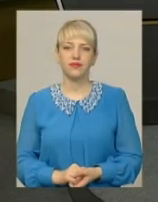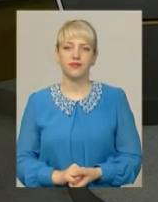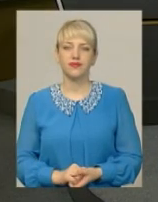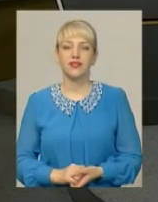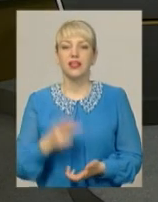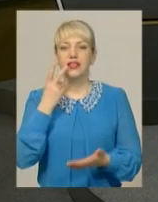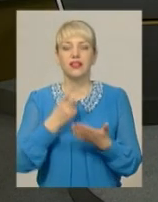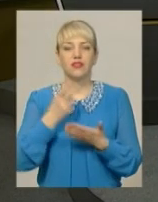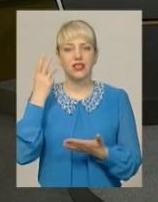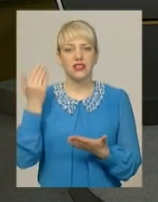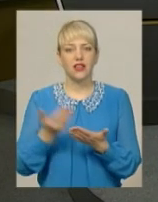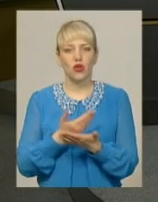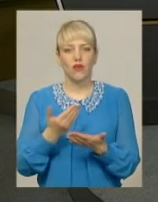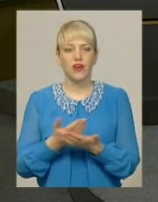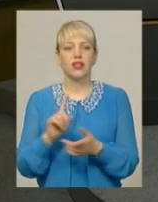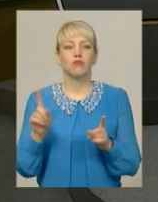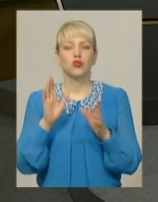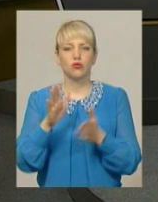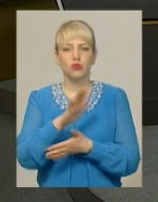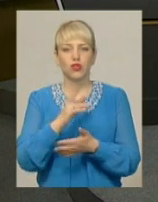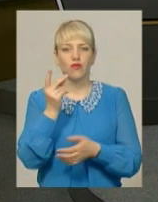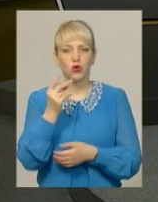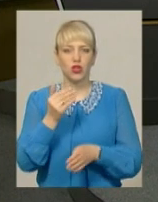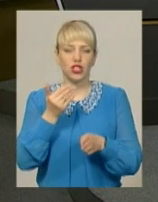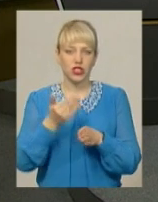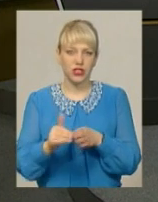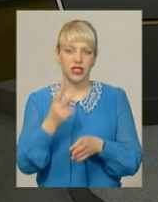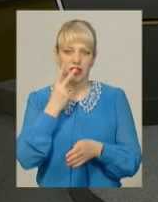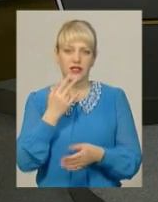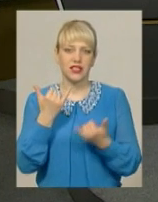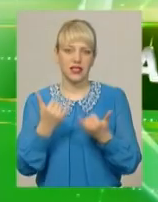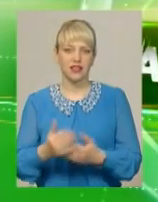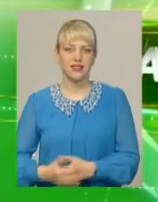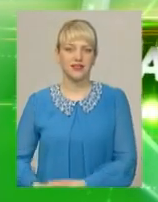Ви дивитеся новини. Про що йтиметься в їх другій частині – далі в анонсі.